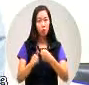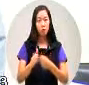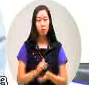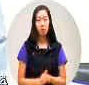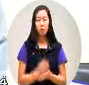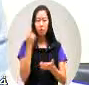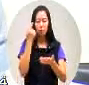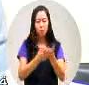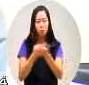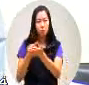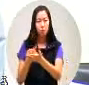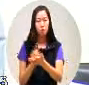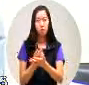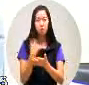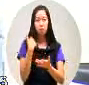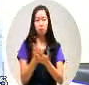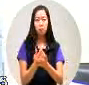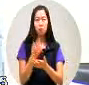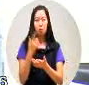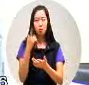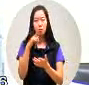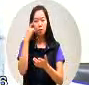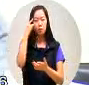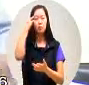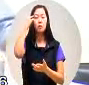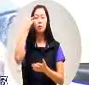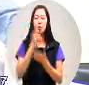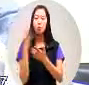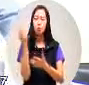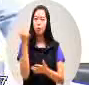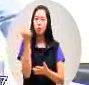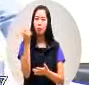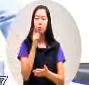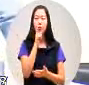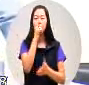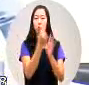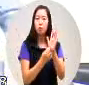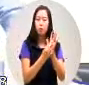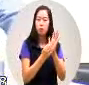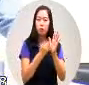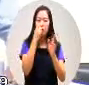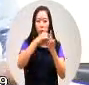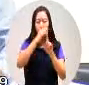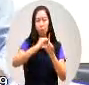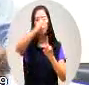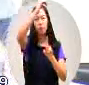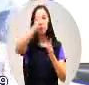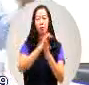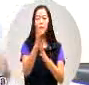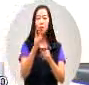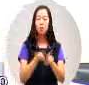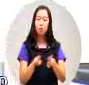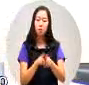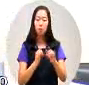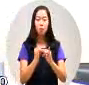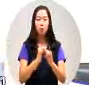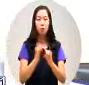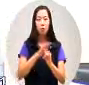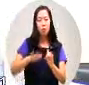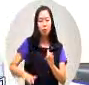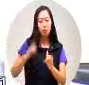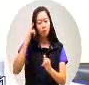每一次呢用很高的理念把民众的权力呢看着一边高高在上